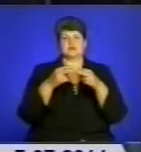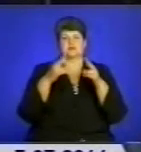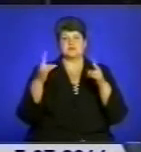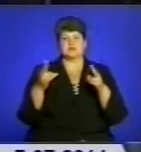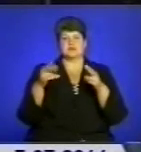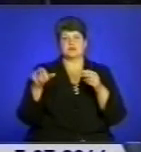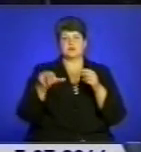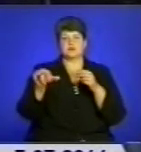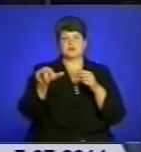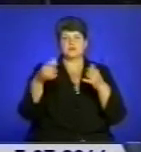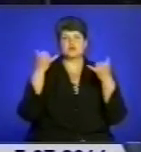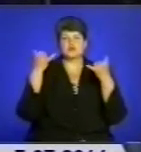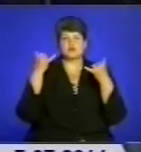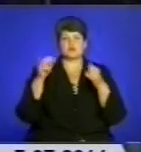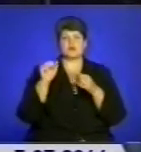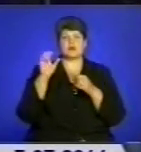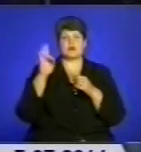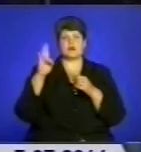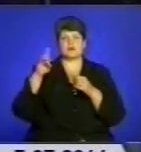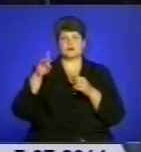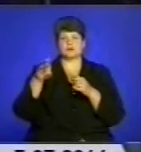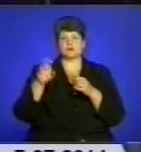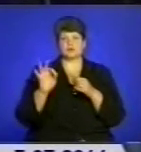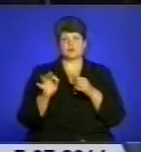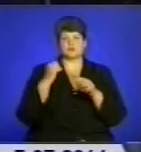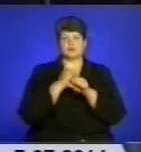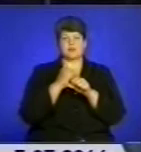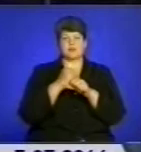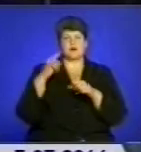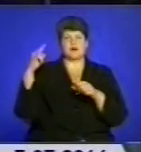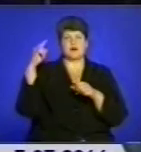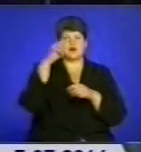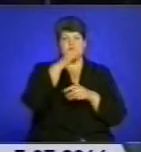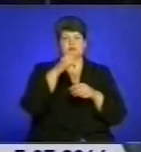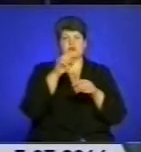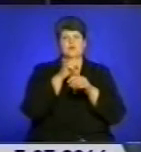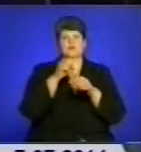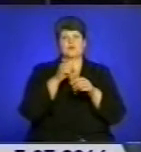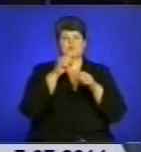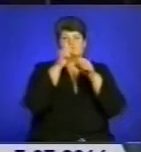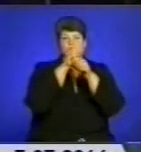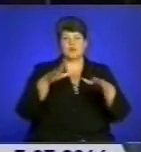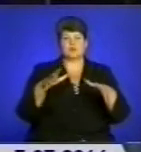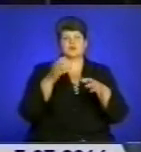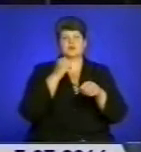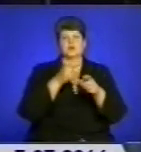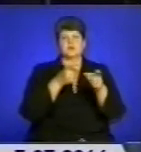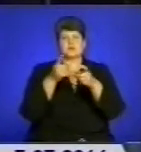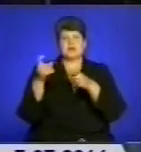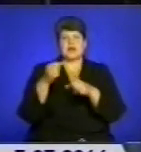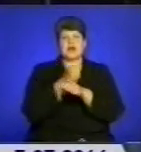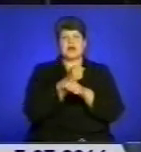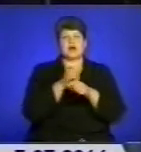сьогодні ж сили антитерористичної операції завдали авіаудару по бойовиках, які обстрілювали аеропорт Луганська. І